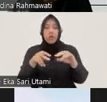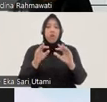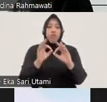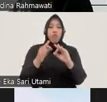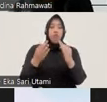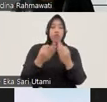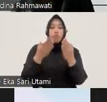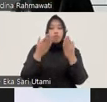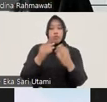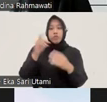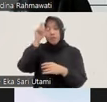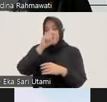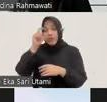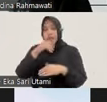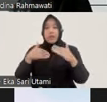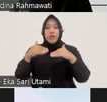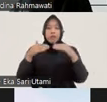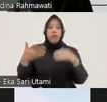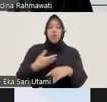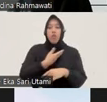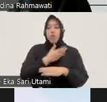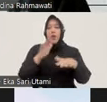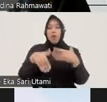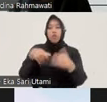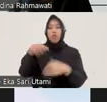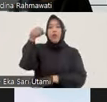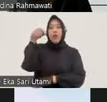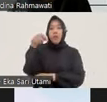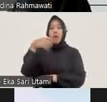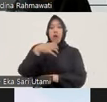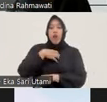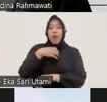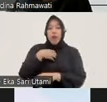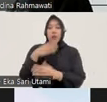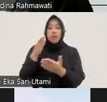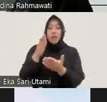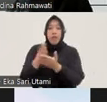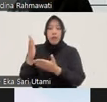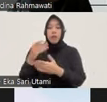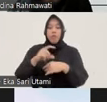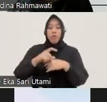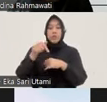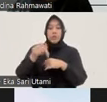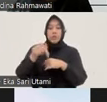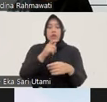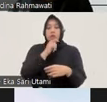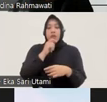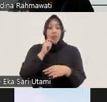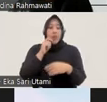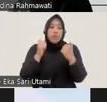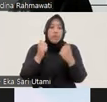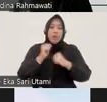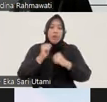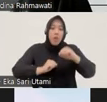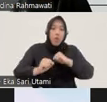keadilan korban ataupun pelaku yang kalau hak-haknya terlanggar dalam proses tersebut bisa melakukan pengaduan